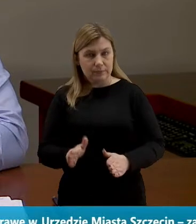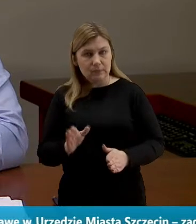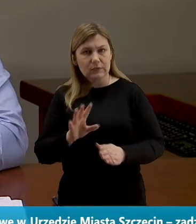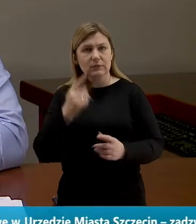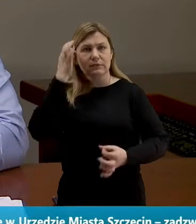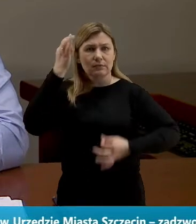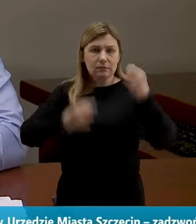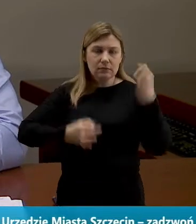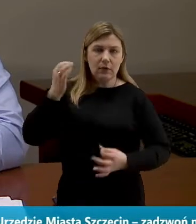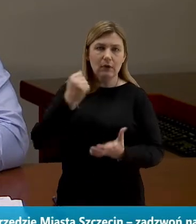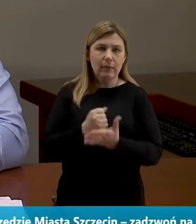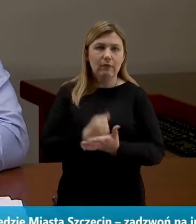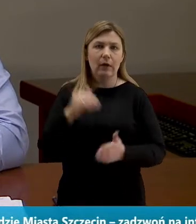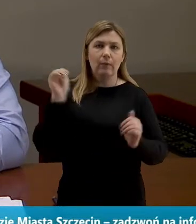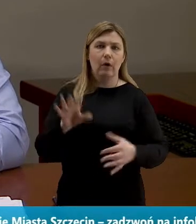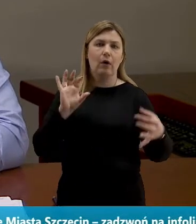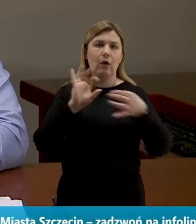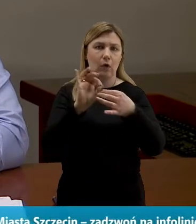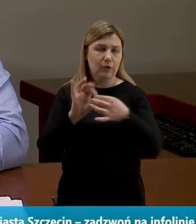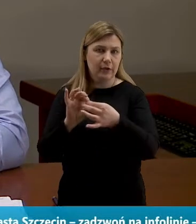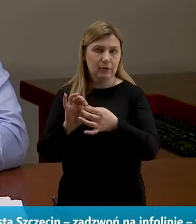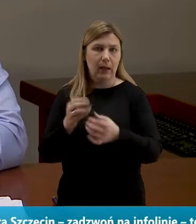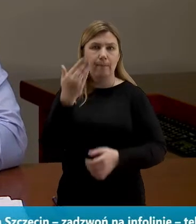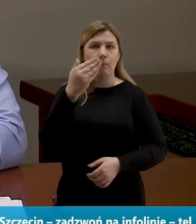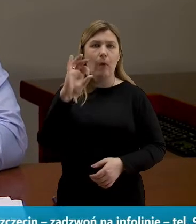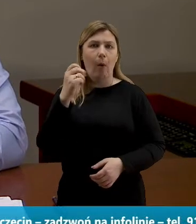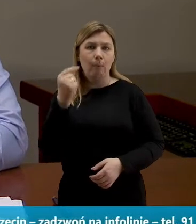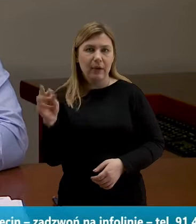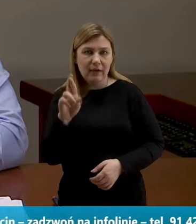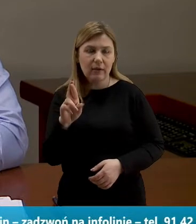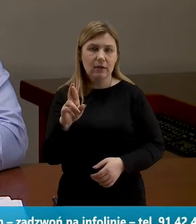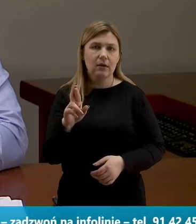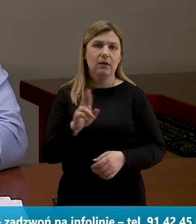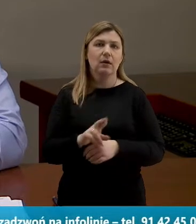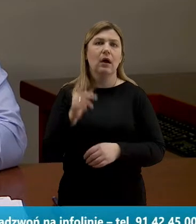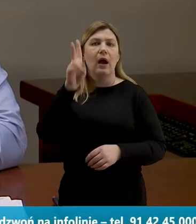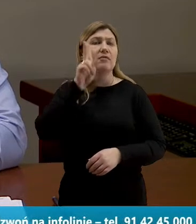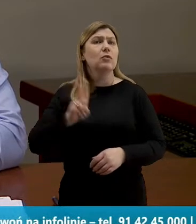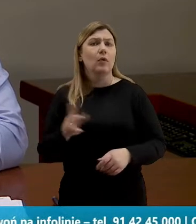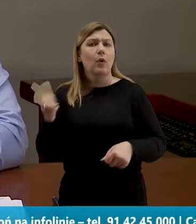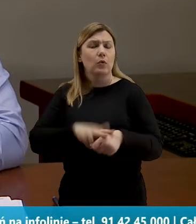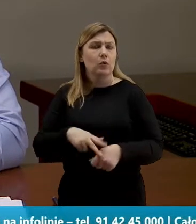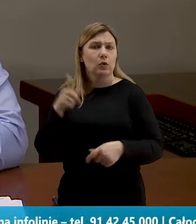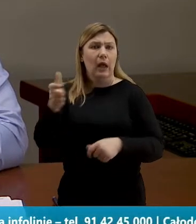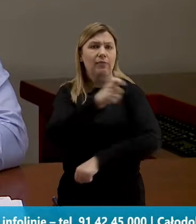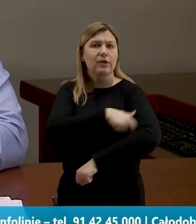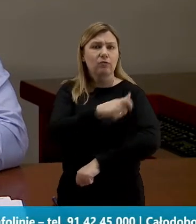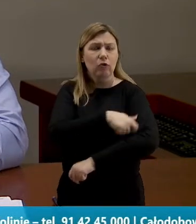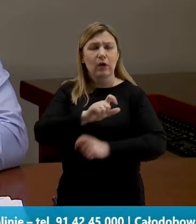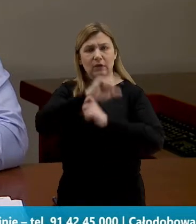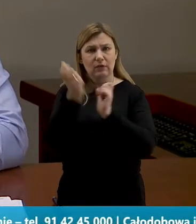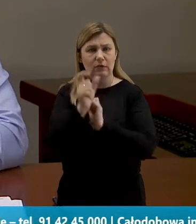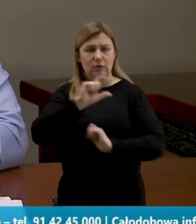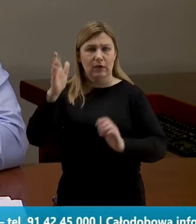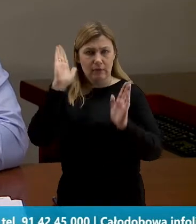wątpliwych sprawach możemy cały czas kontaktować się z MOPREM, z tymi instytucjami, które w formule dyżurnej cały czas będą